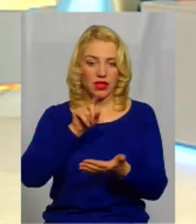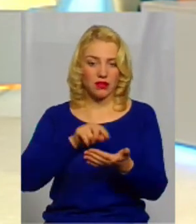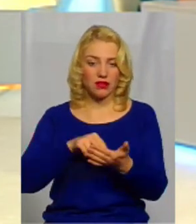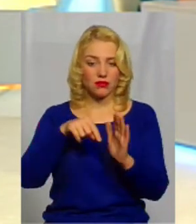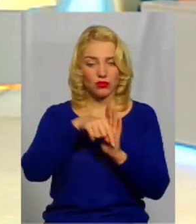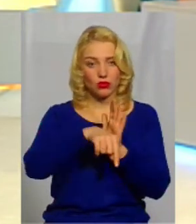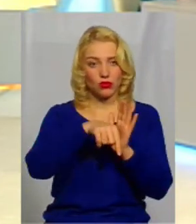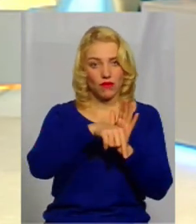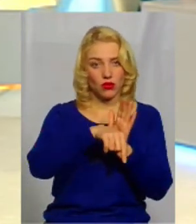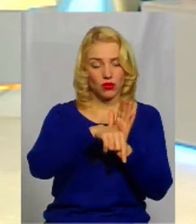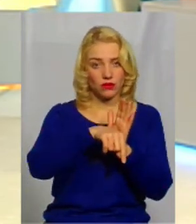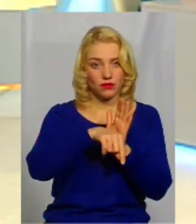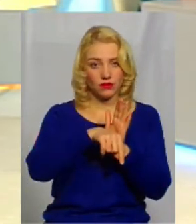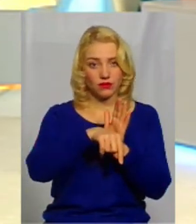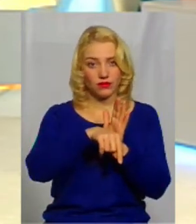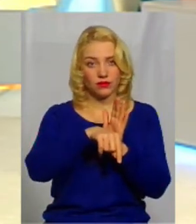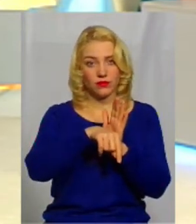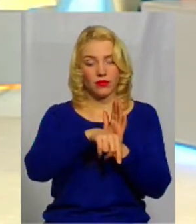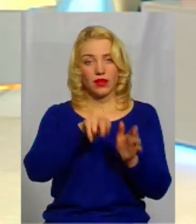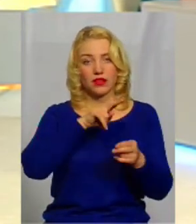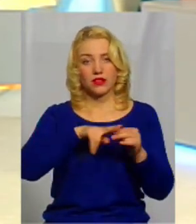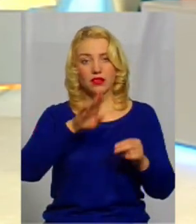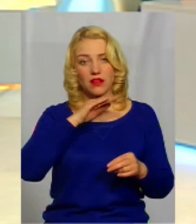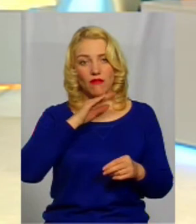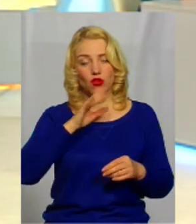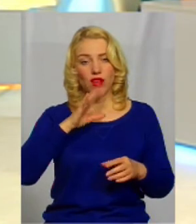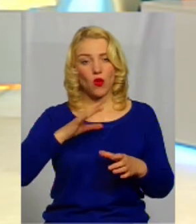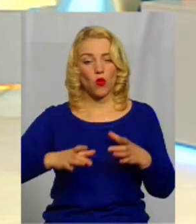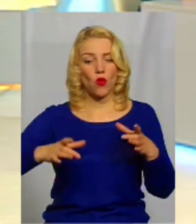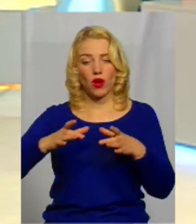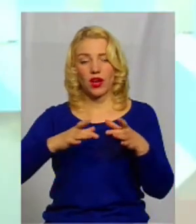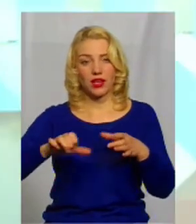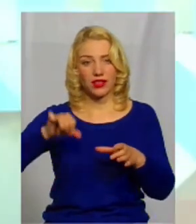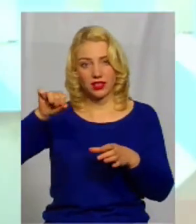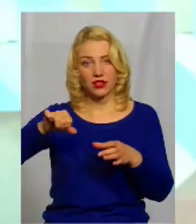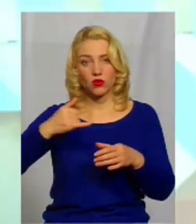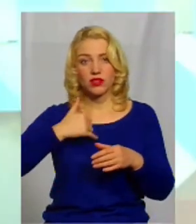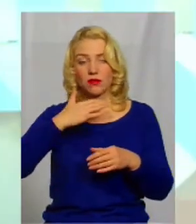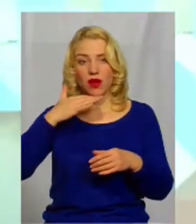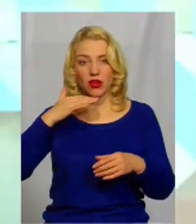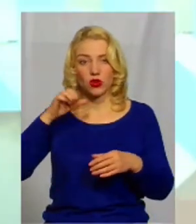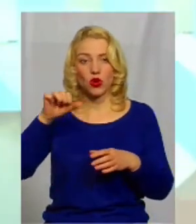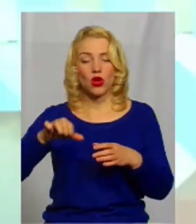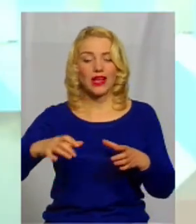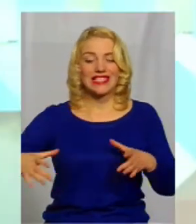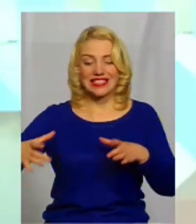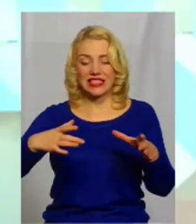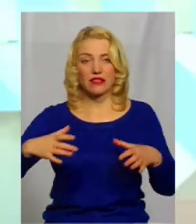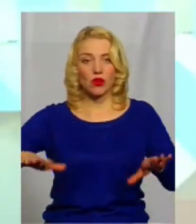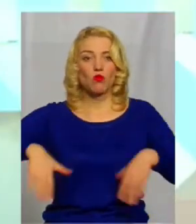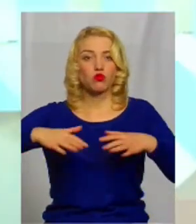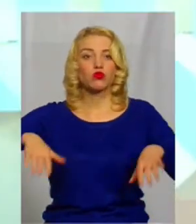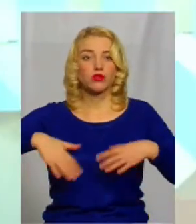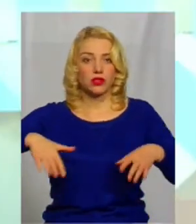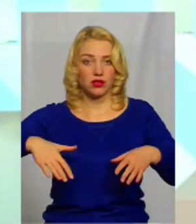стосовно зникнення води в Креницях, то у нас багато ставків зараз стоїть пустих. Власники